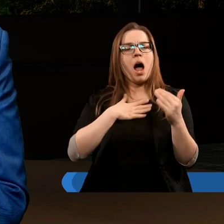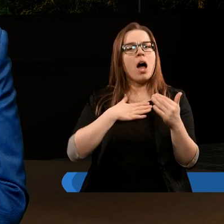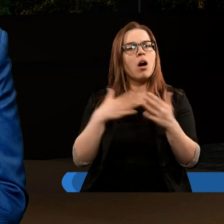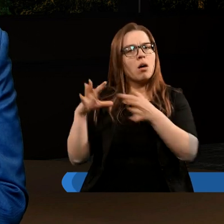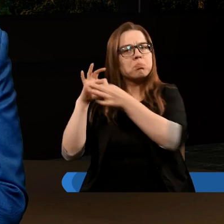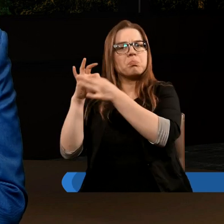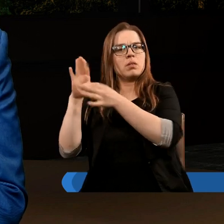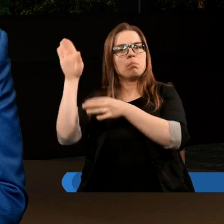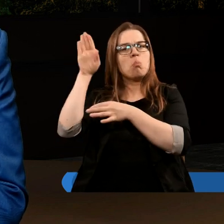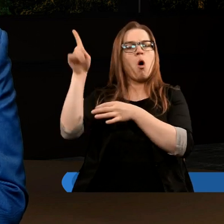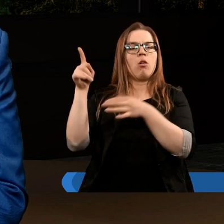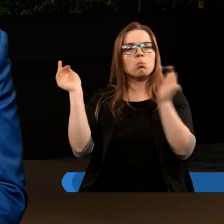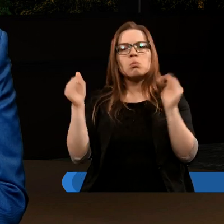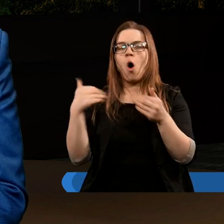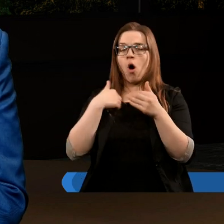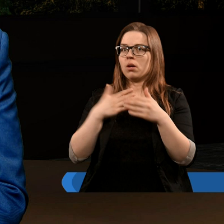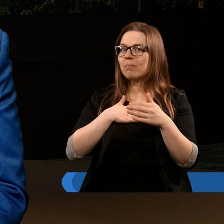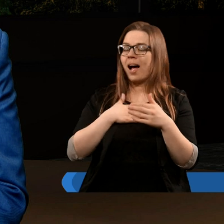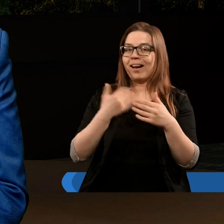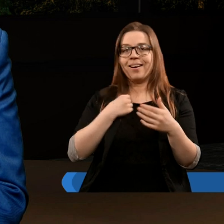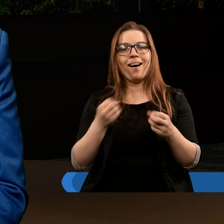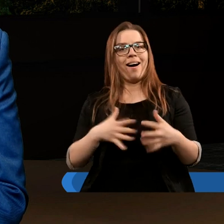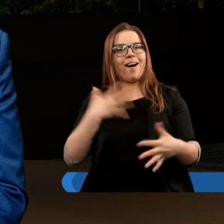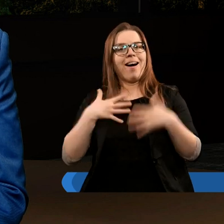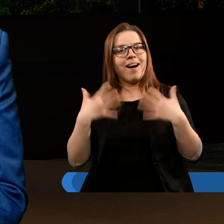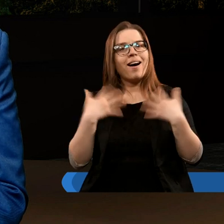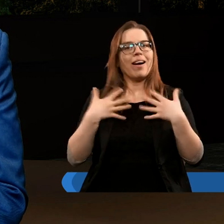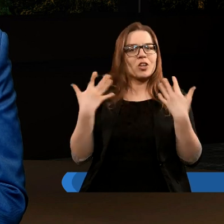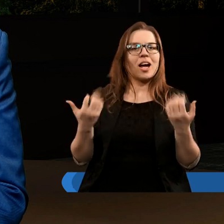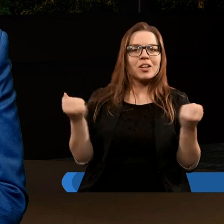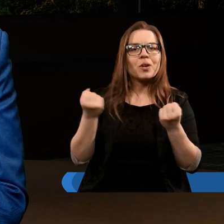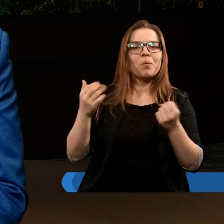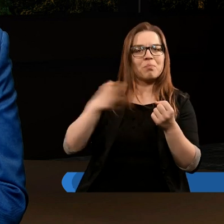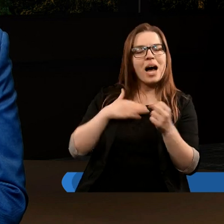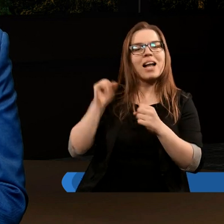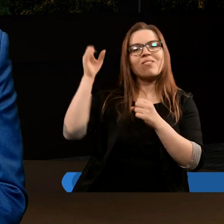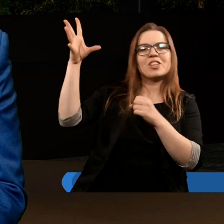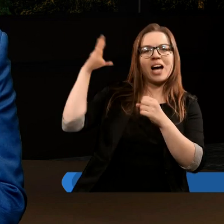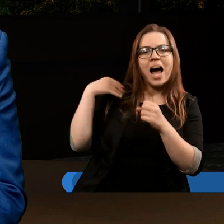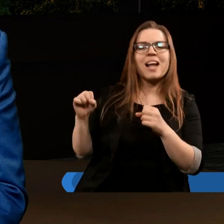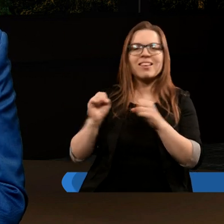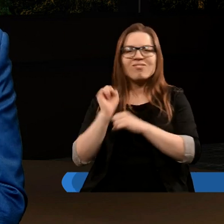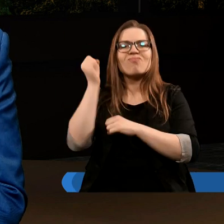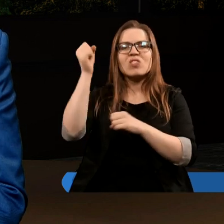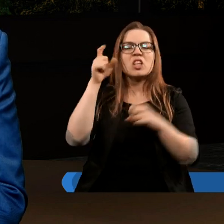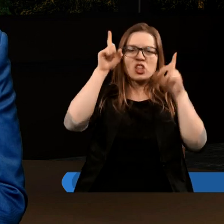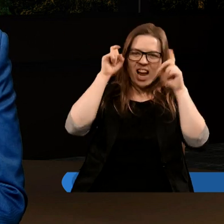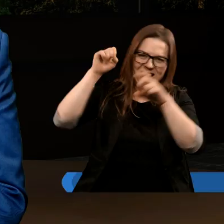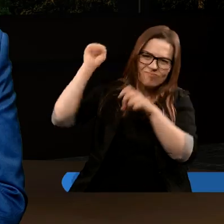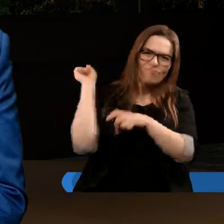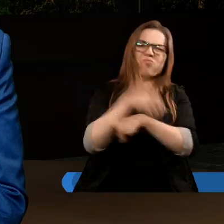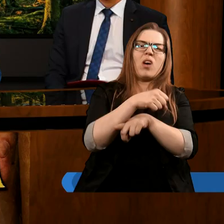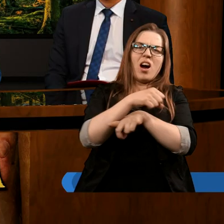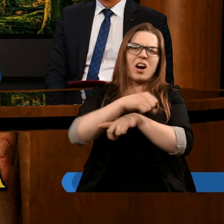Zbawiciela, na to, czego on dokonał i mieć tę pewność, że on mi doda sił i ja zwyciężę. I ten szatan będzie znowu tym pokonanym.